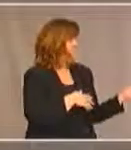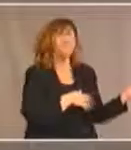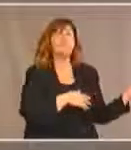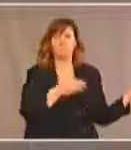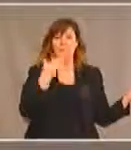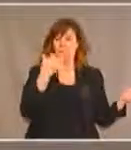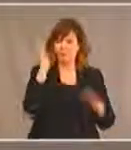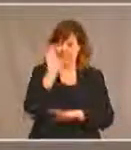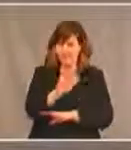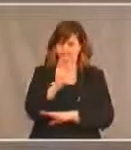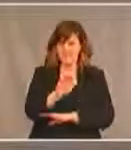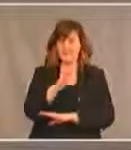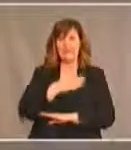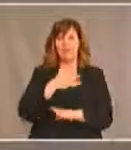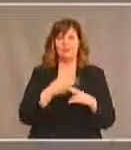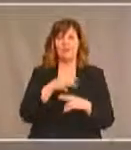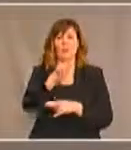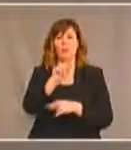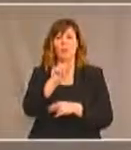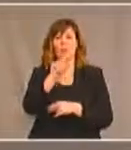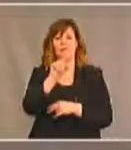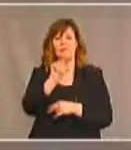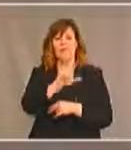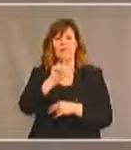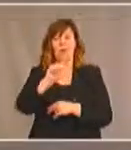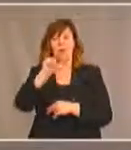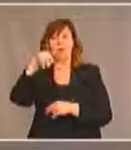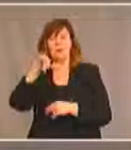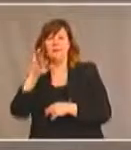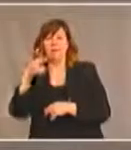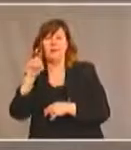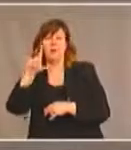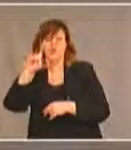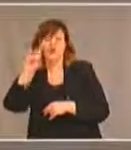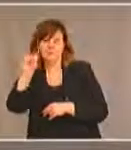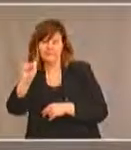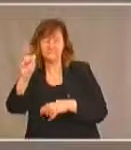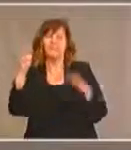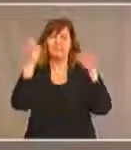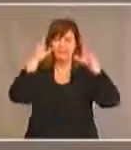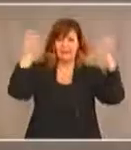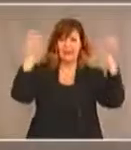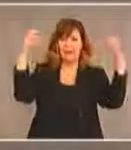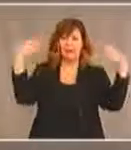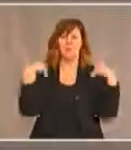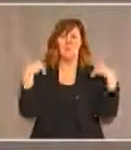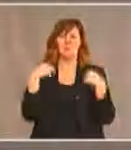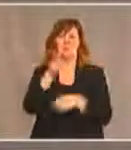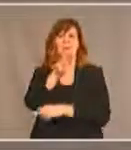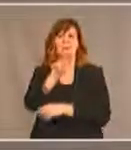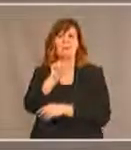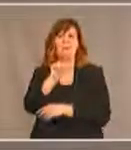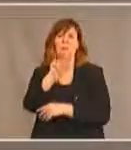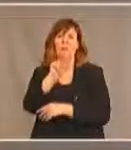Je m'appelle Wendell Nicholas et comme on vous l'a dit, président du conseil de Wabanaki sur